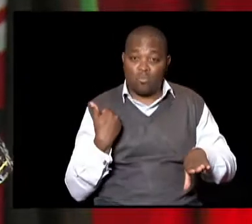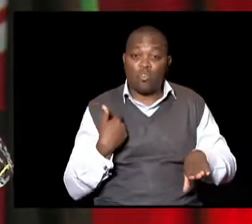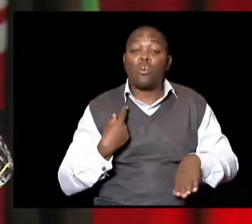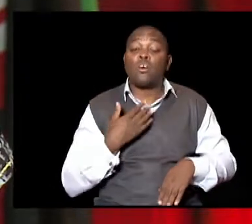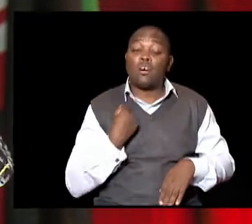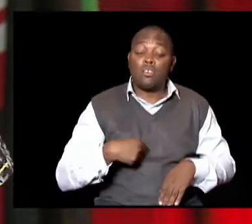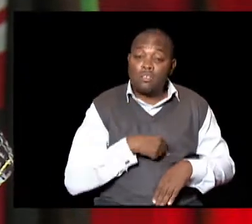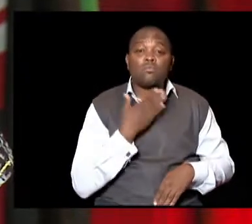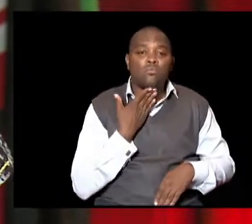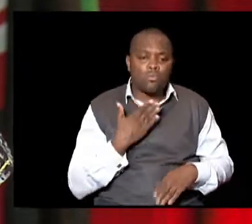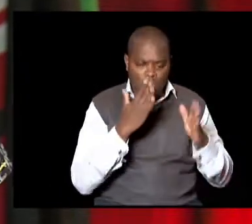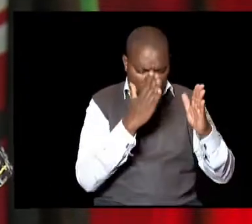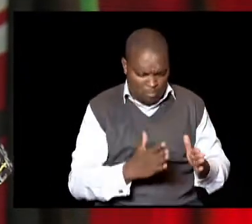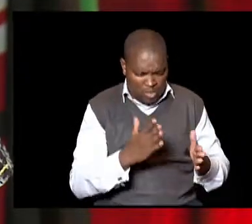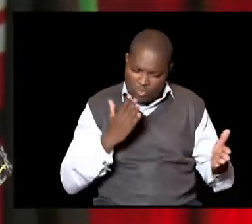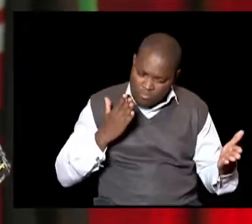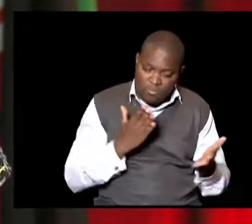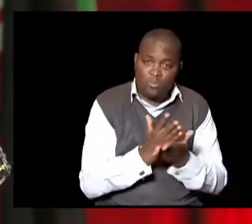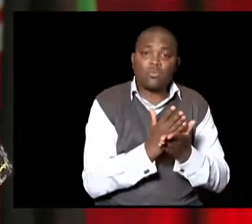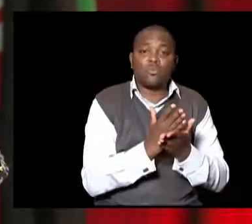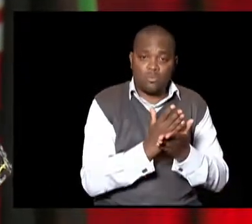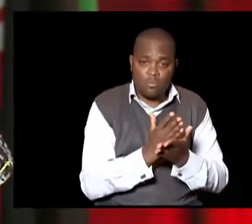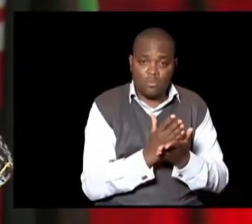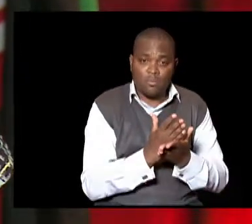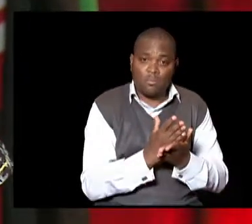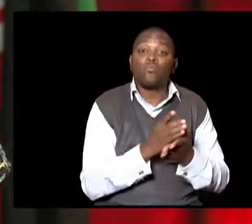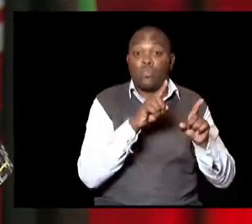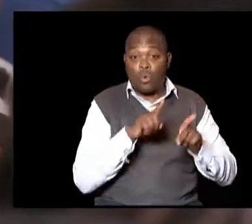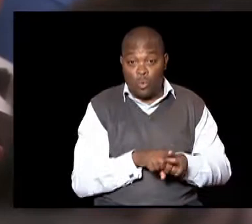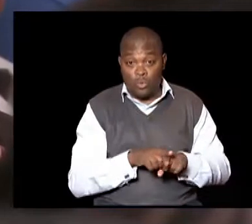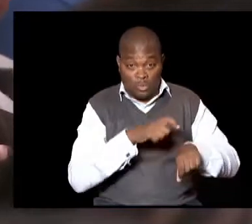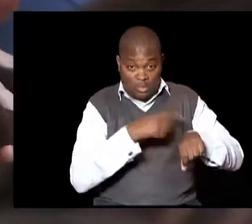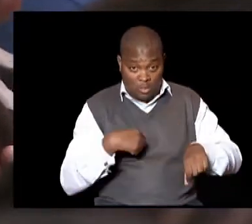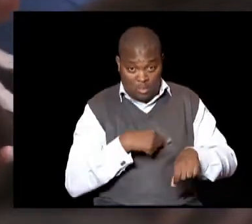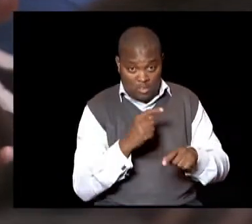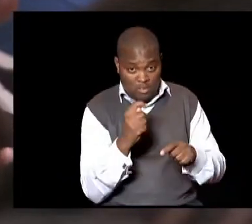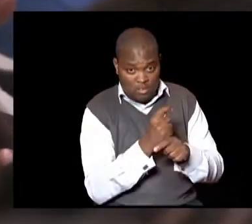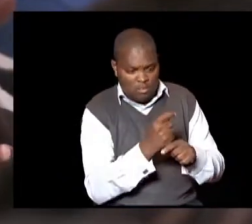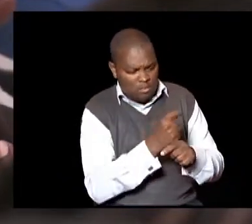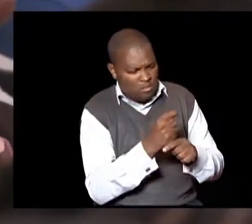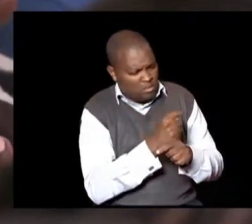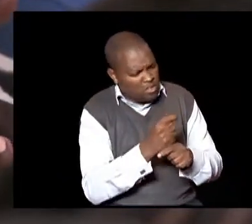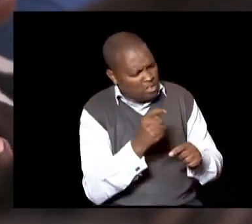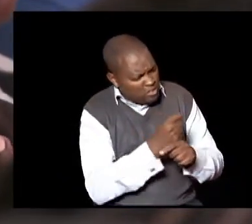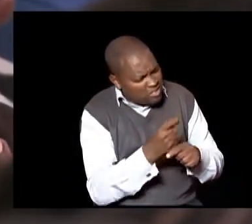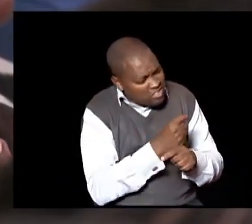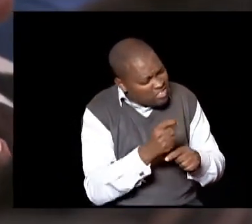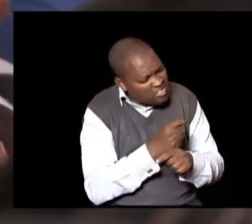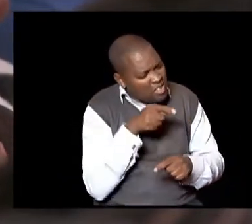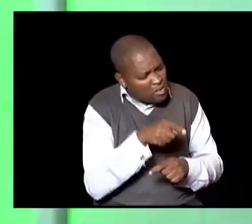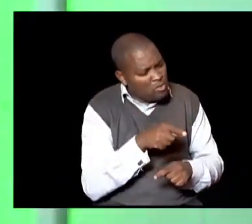kabisa kuwa wakenya One of the issues that we focus on Is nationalism Uyo mtu hawe mkenya